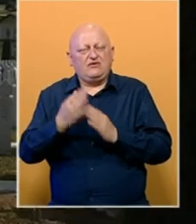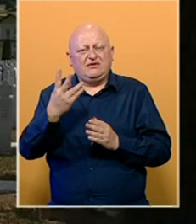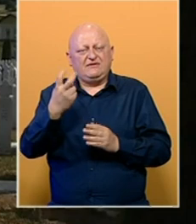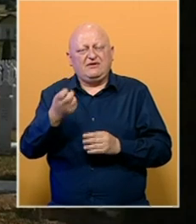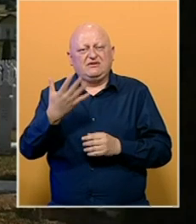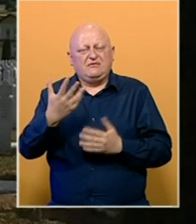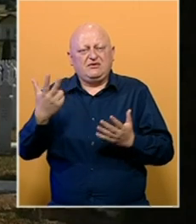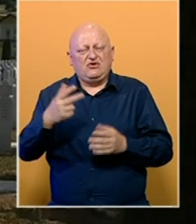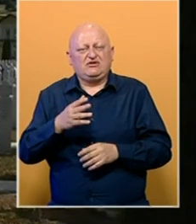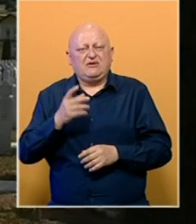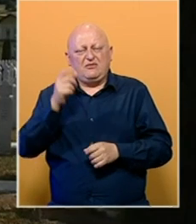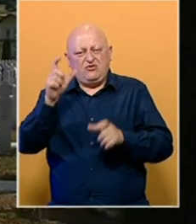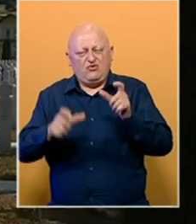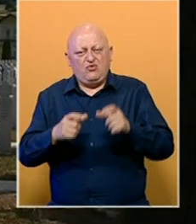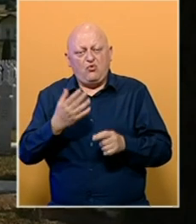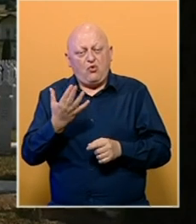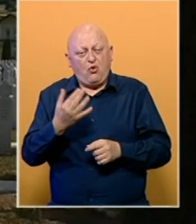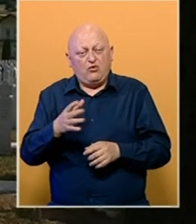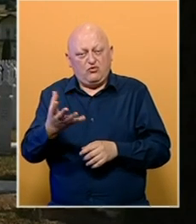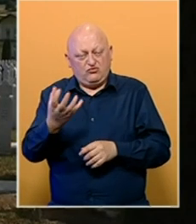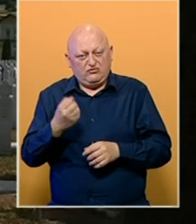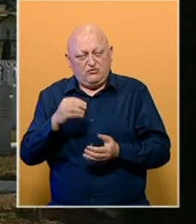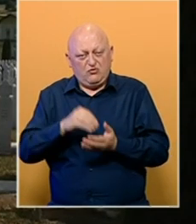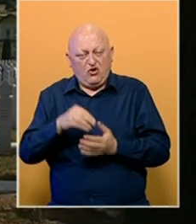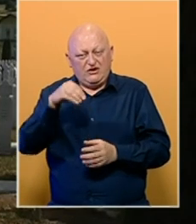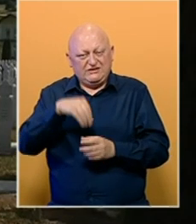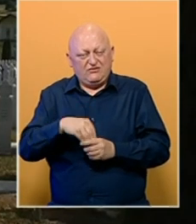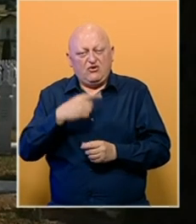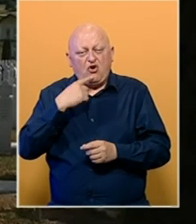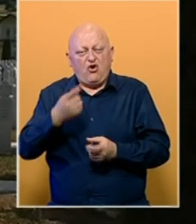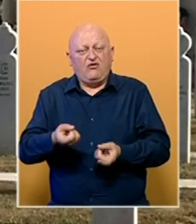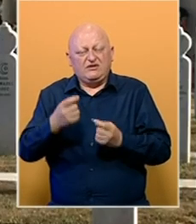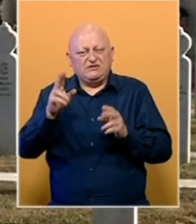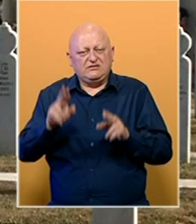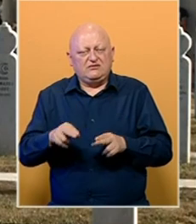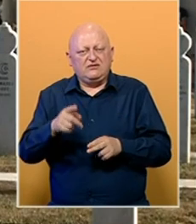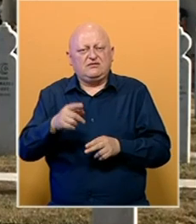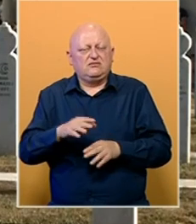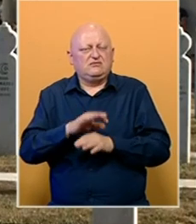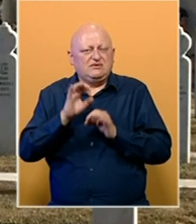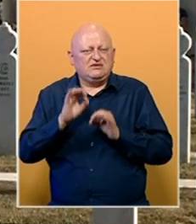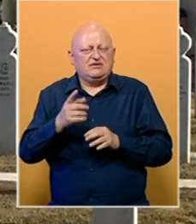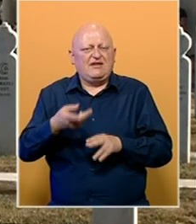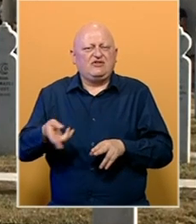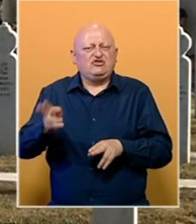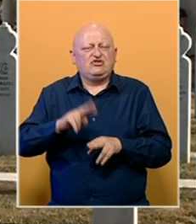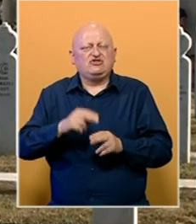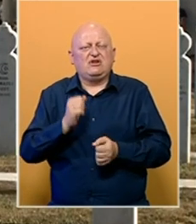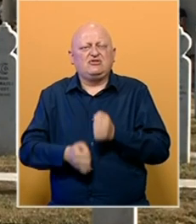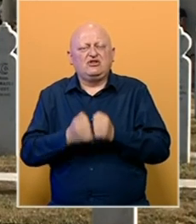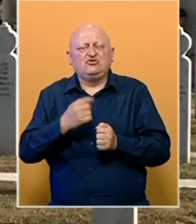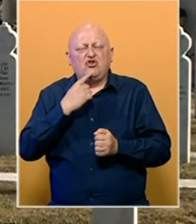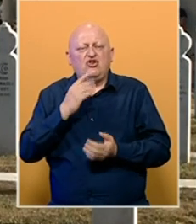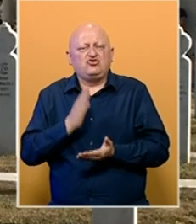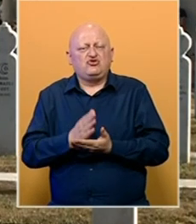258 civila. Ukoliko u obzir uzmemo broj stanovnika koje je ovo selo imalo, to je zasigurno jedan od najvećih zločina